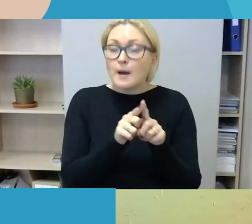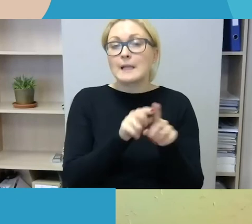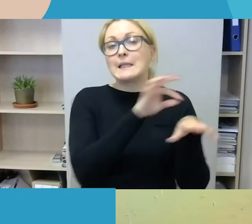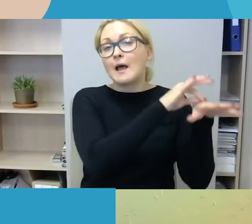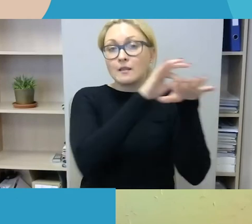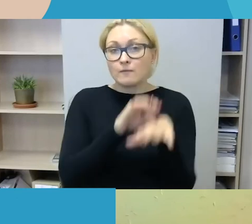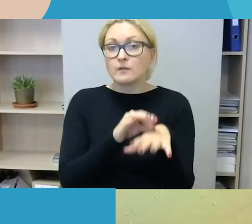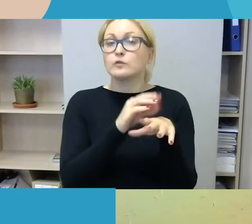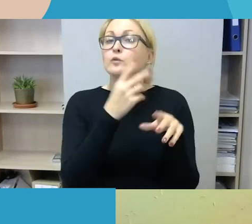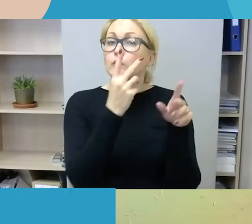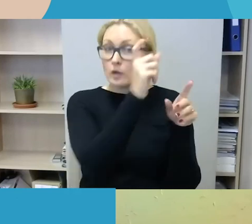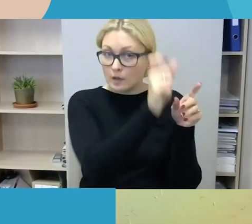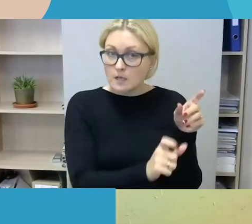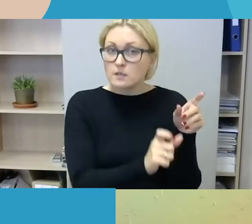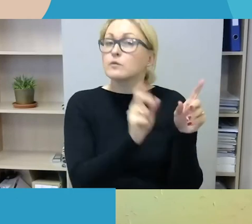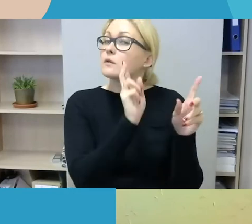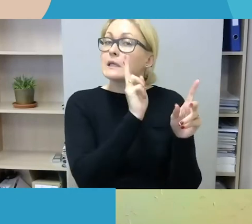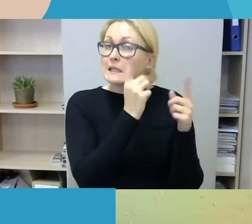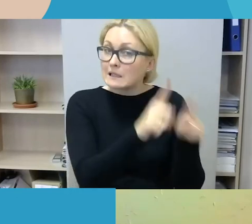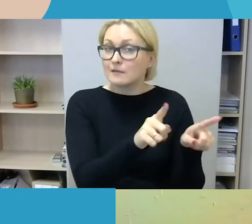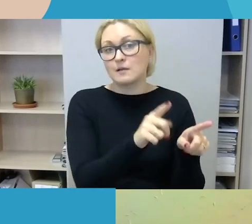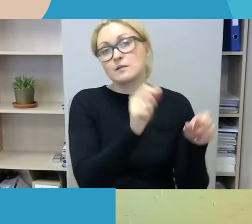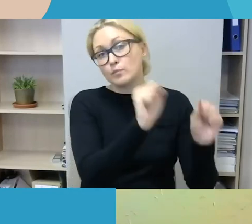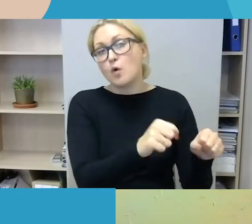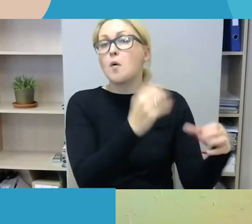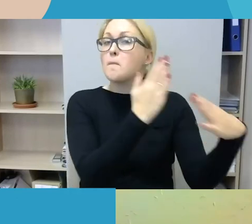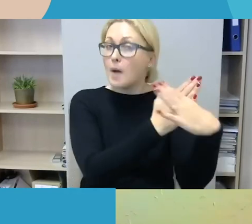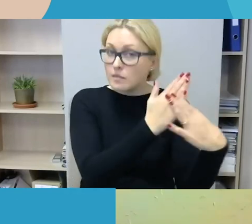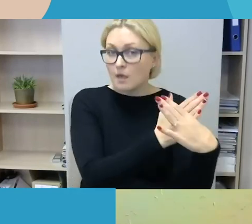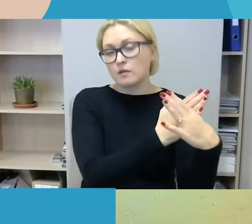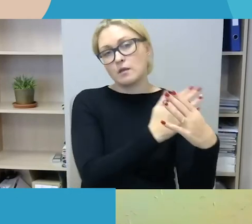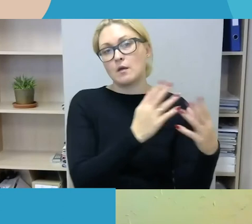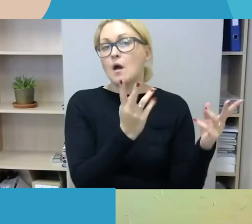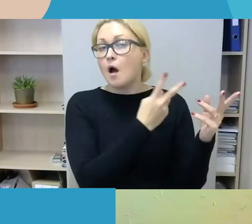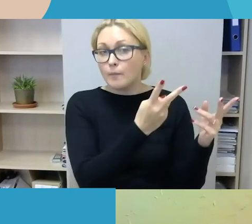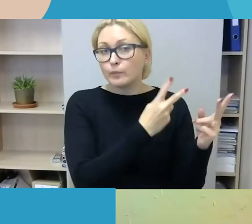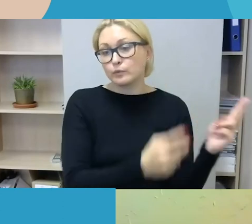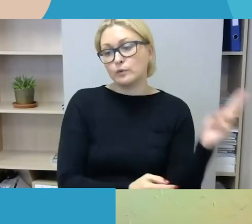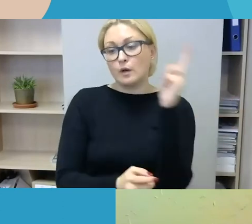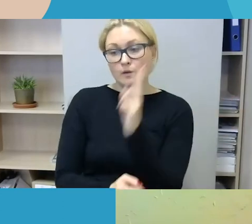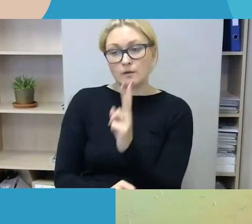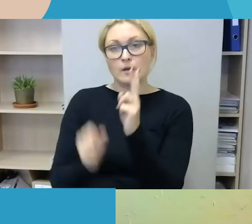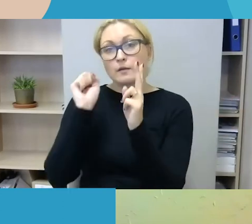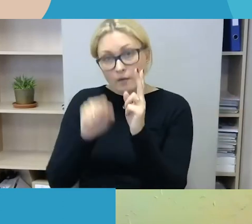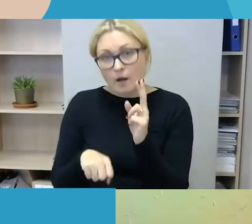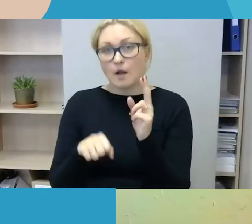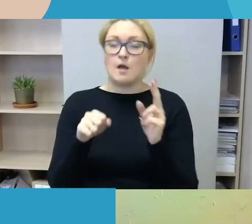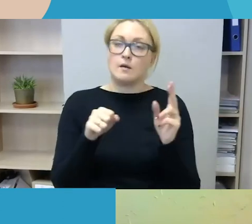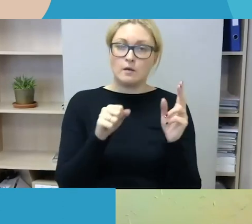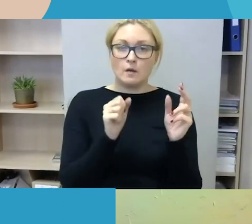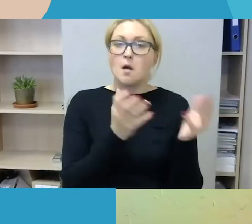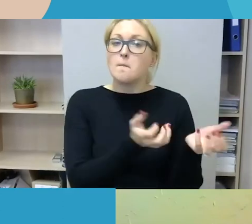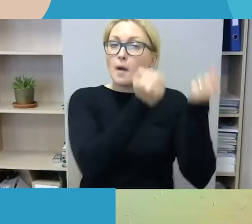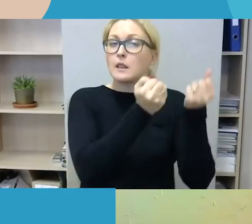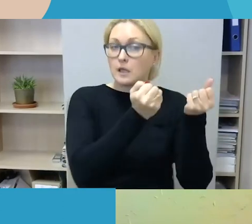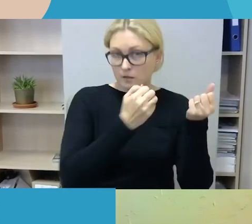gali padėti. Jis nebūtų teisnis atstovas, bet palaikytų morališkai ir galėtų šiek